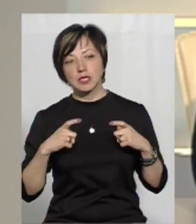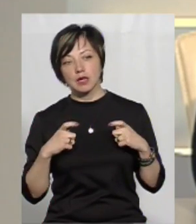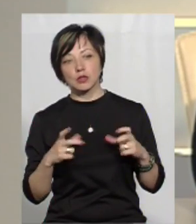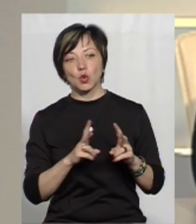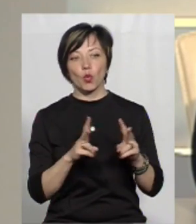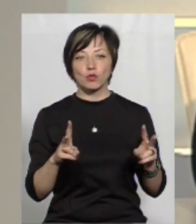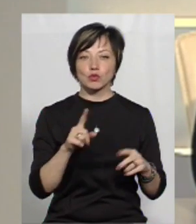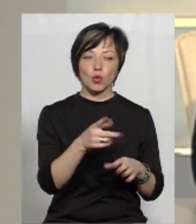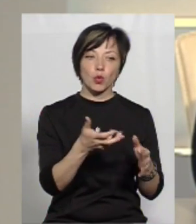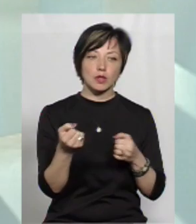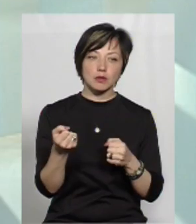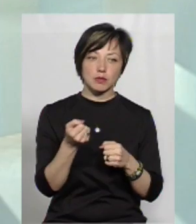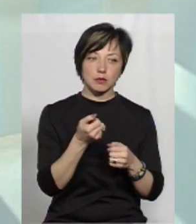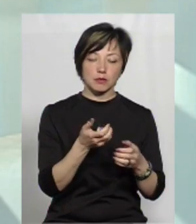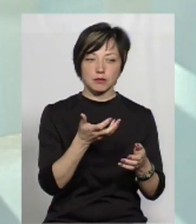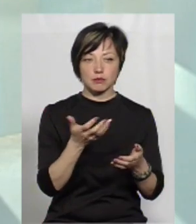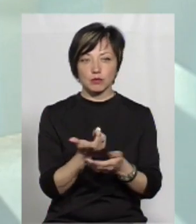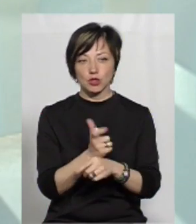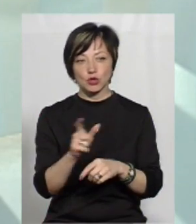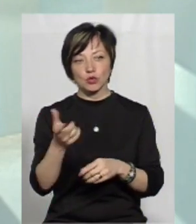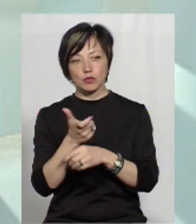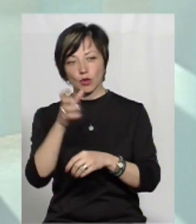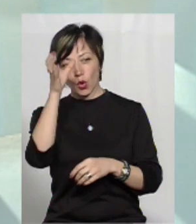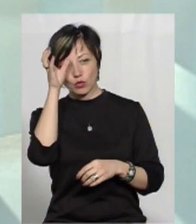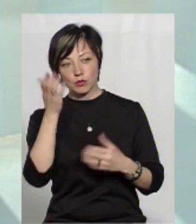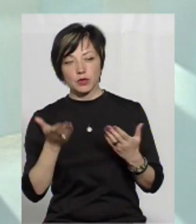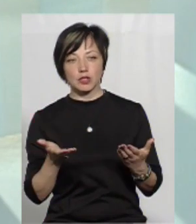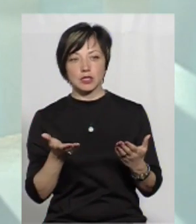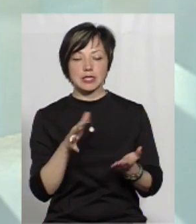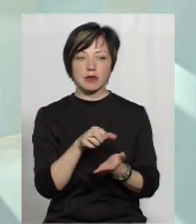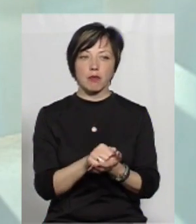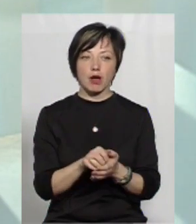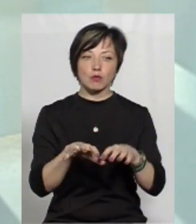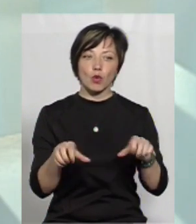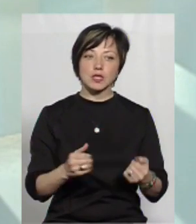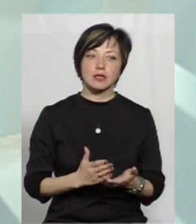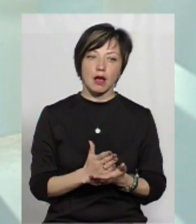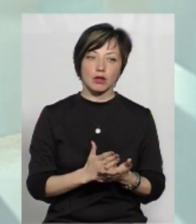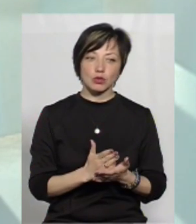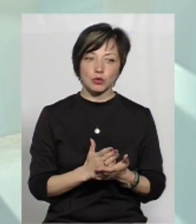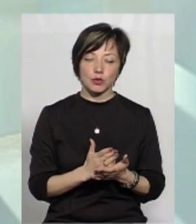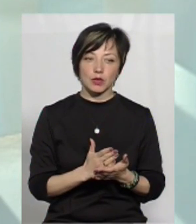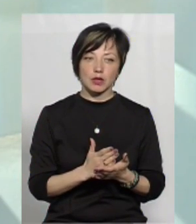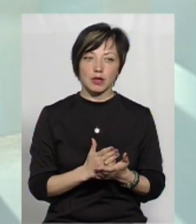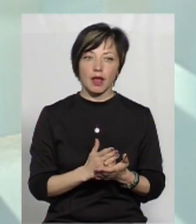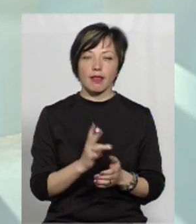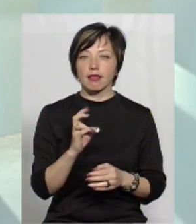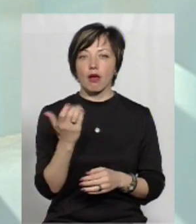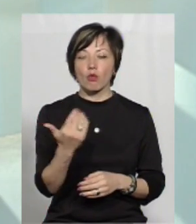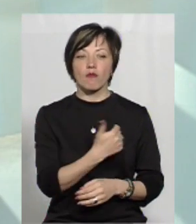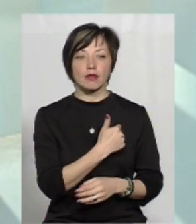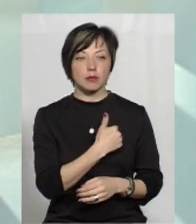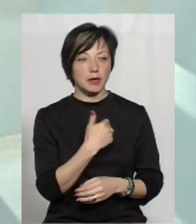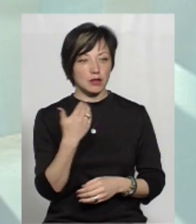комусь, що той отримає більше, що той розумніше, що той займе якусь посаду, на яку він